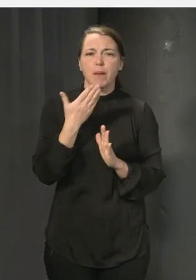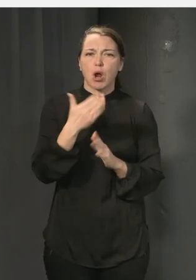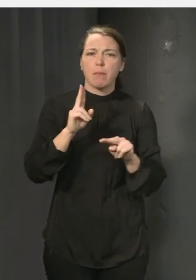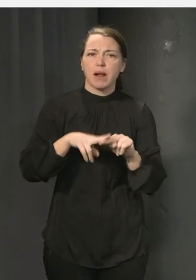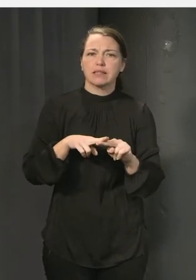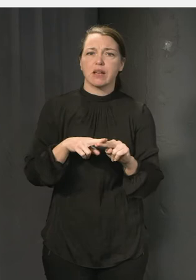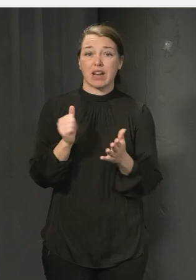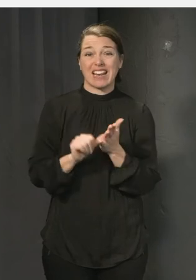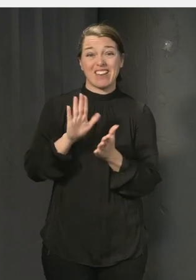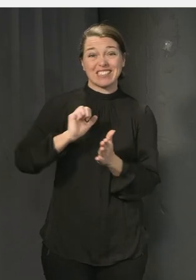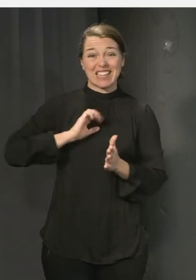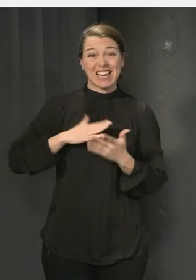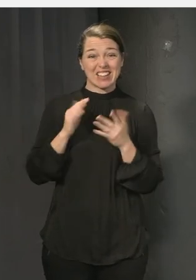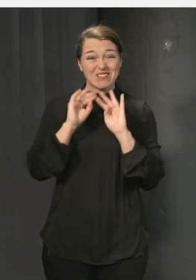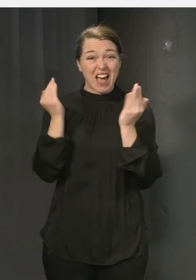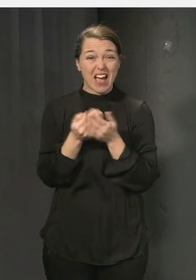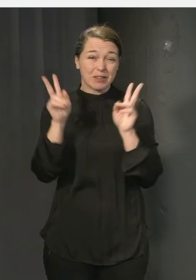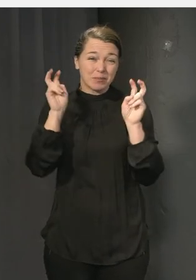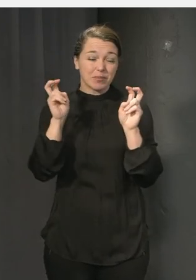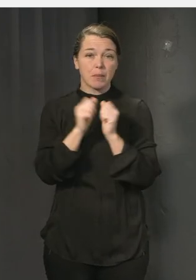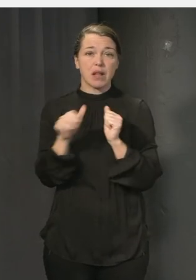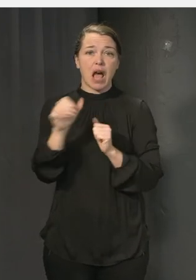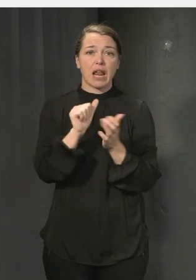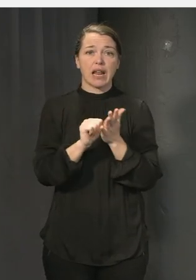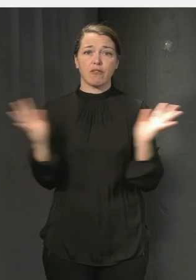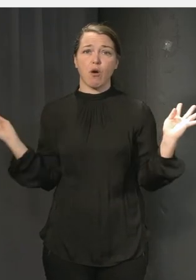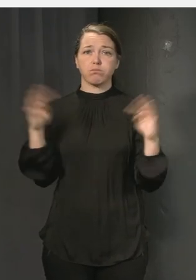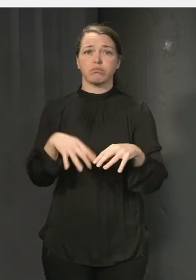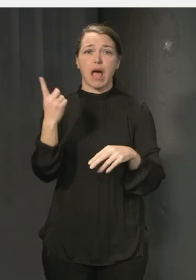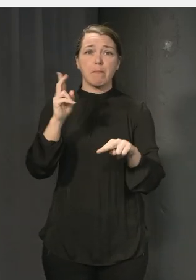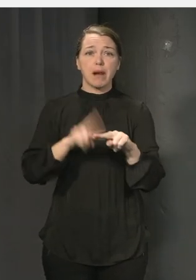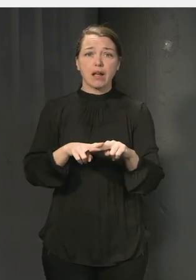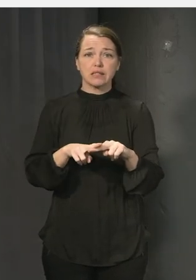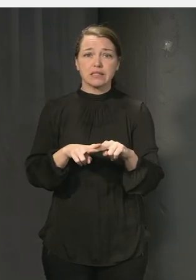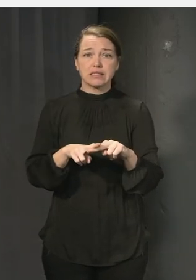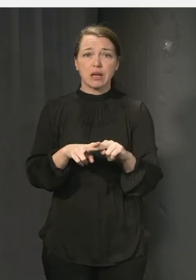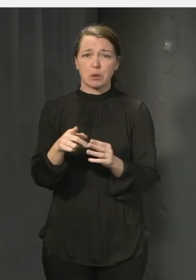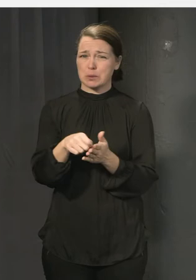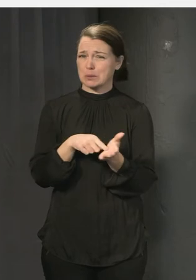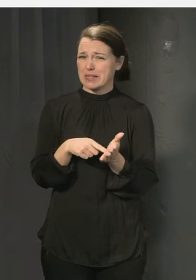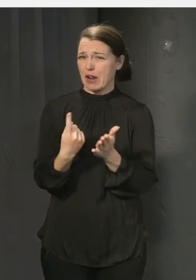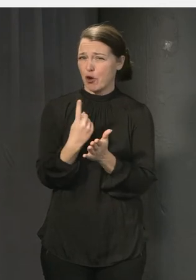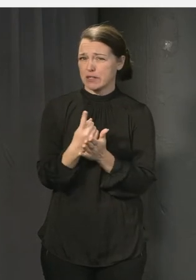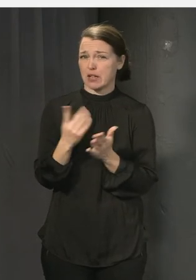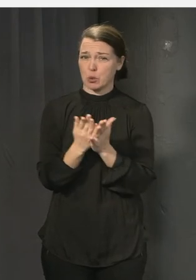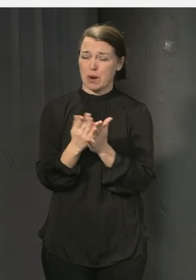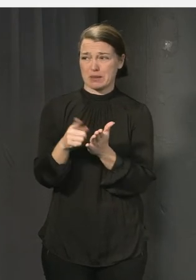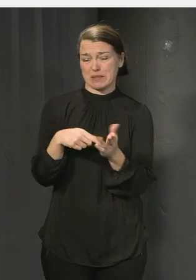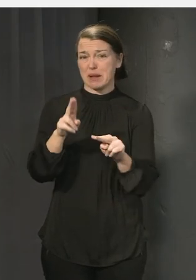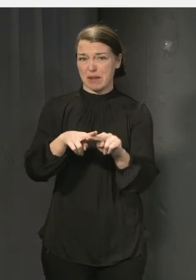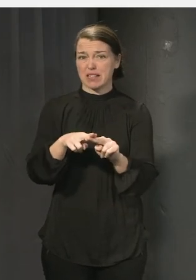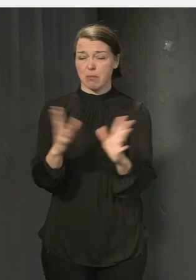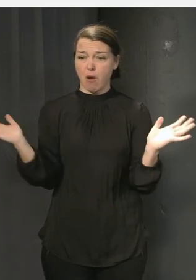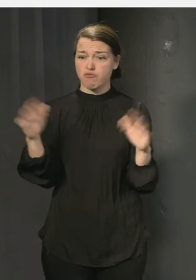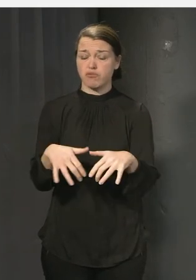ändå i att man har ändå tjuffat ihop alla på ett ställe under väldigt speciella förutsättningar som skolan ju är. Men vad kan man göra?